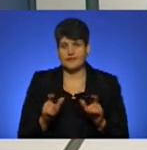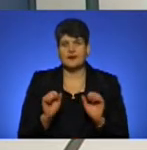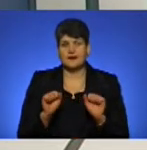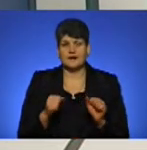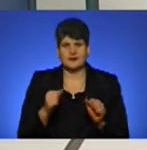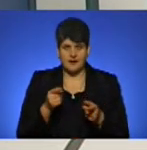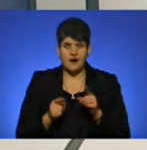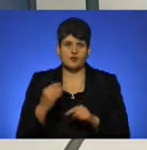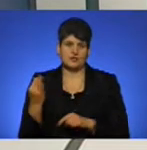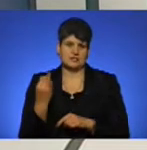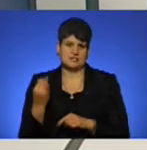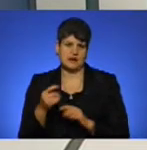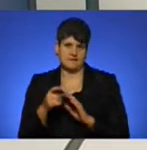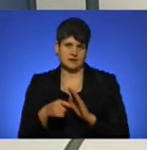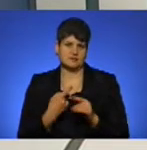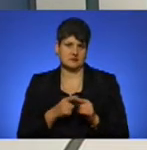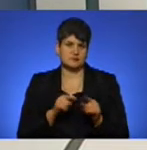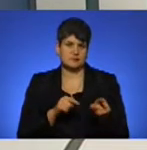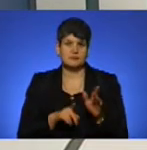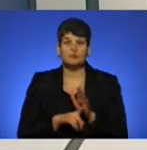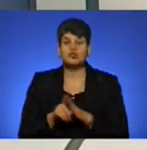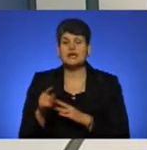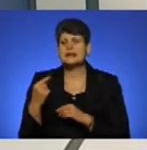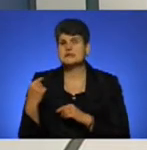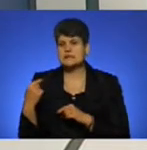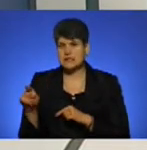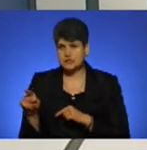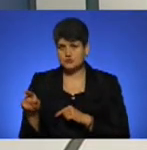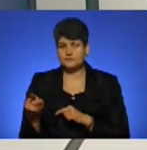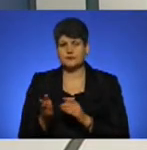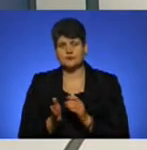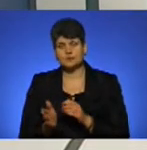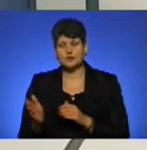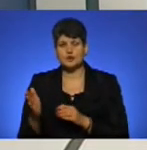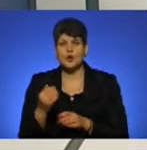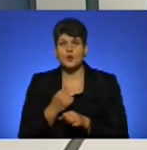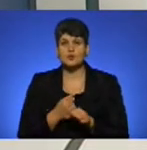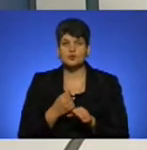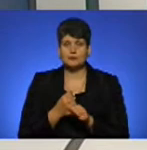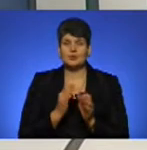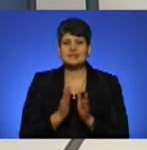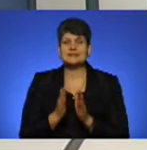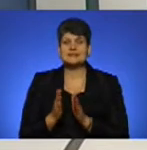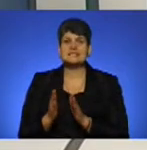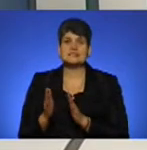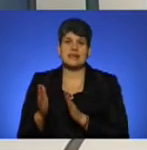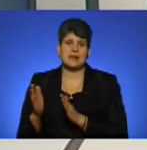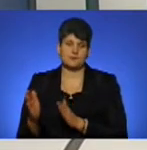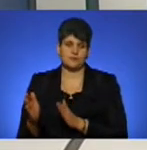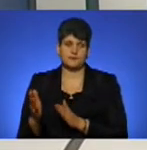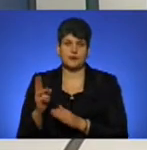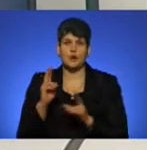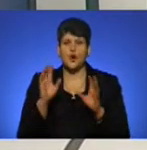зацікавилася. Тому ми почали з іншого, підійшли в інший спосіб, розробили систему, тобто